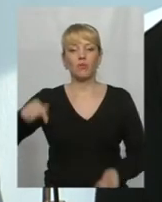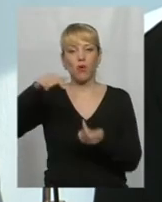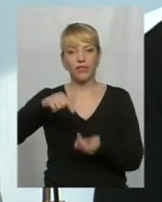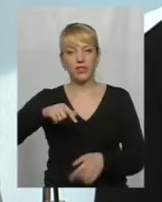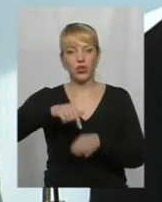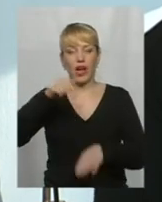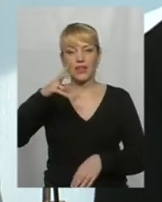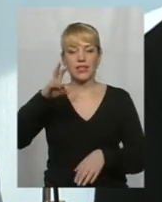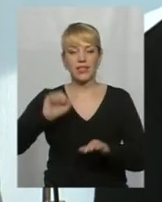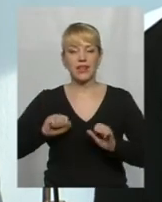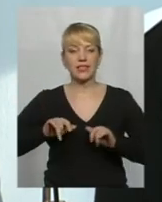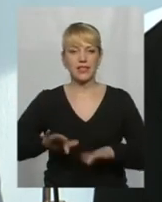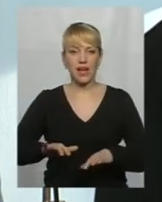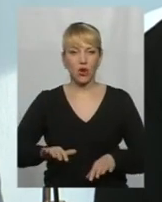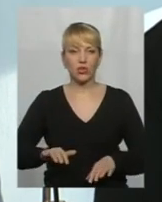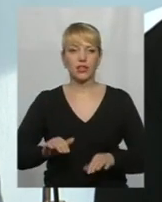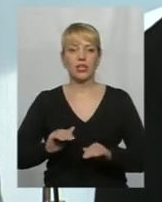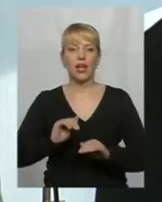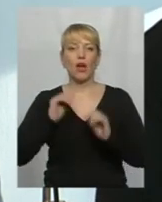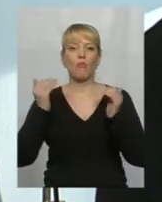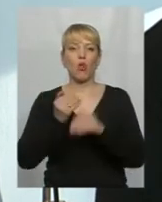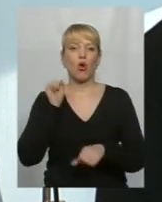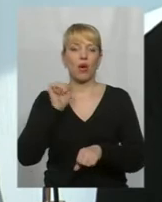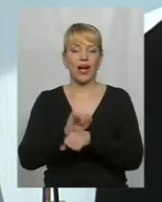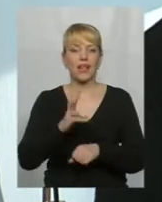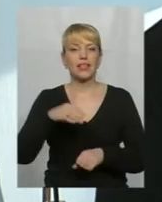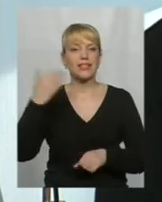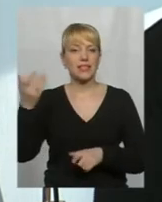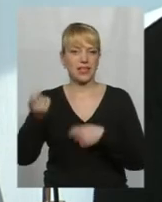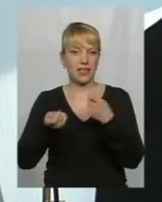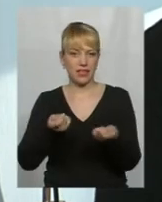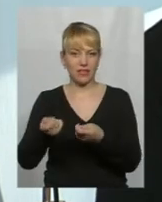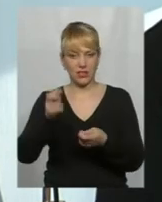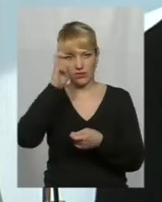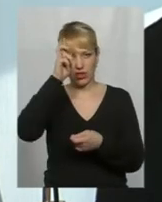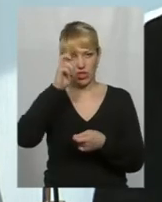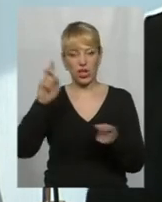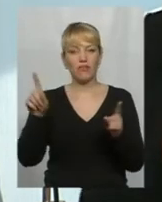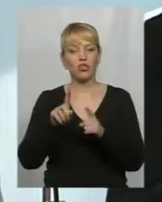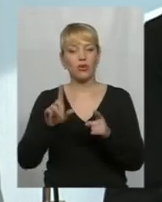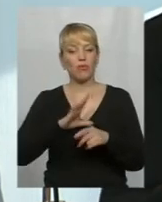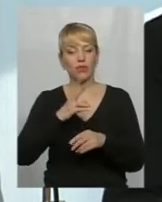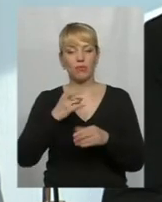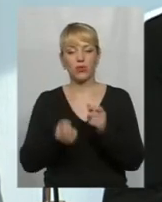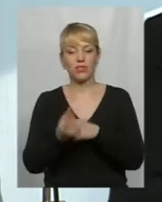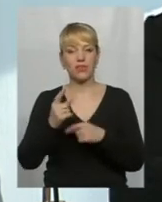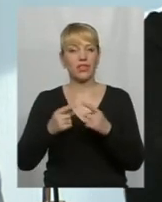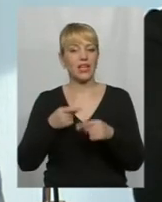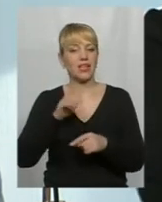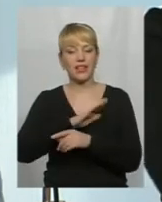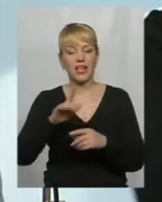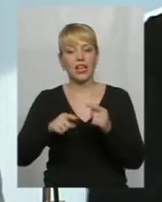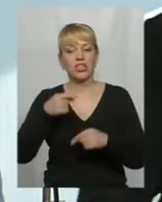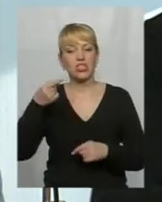заходи блокади сторони вищого керівництва держави, яка повинна була з'явитися не через півтора місяця перша,